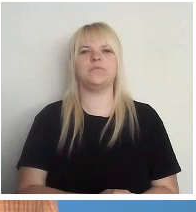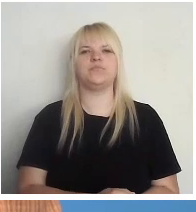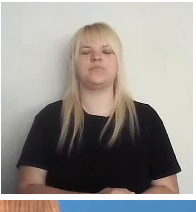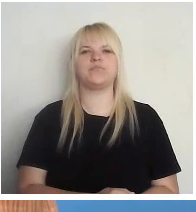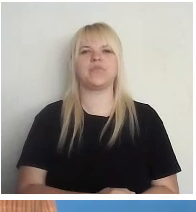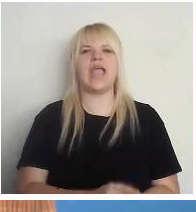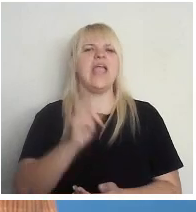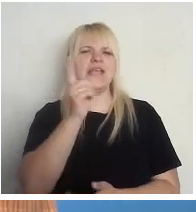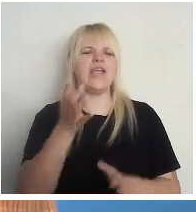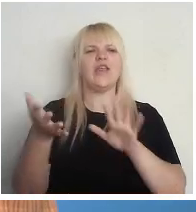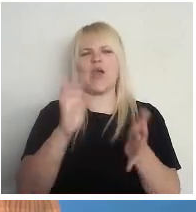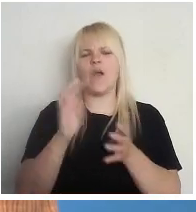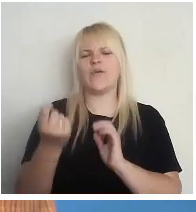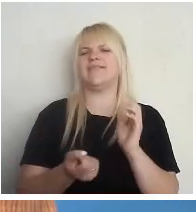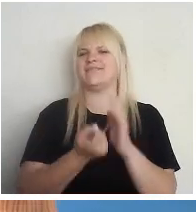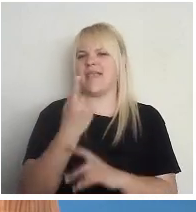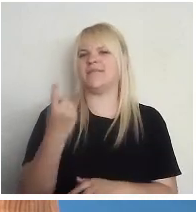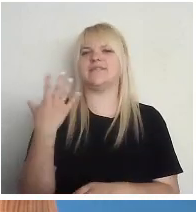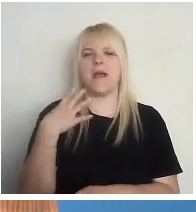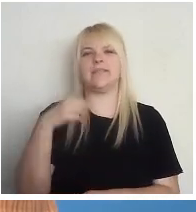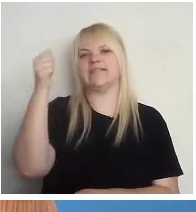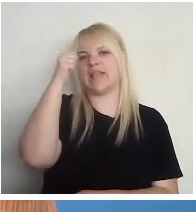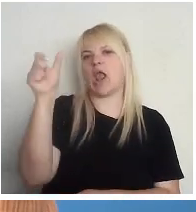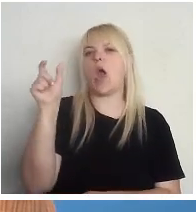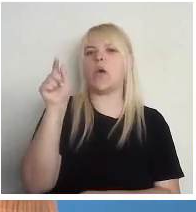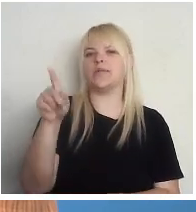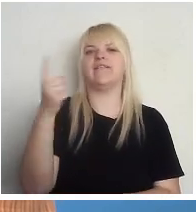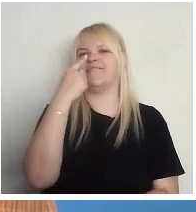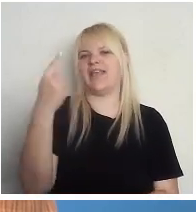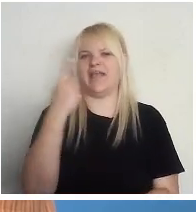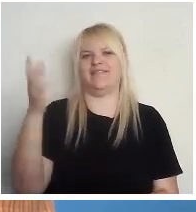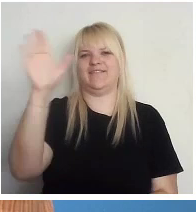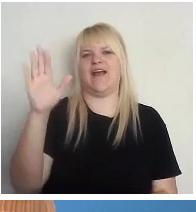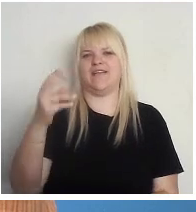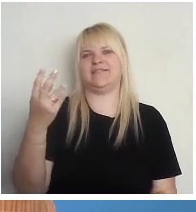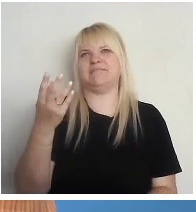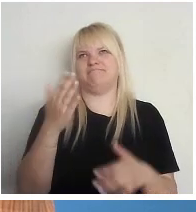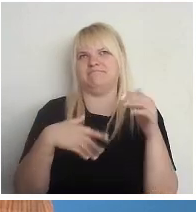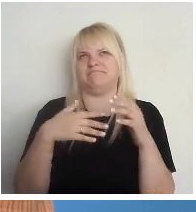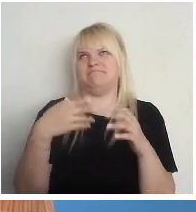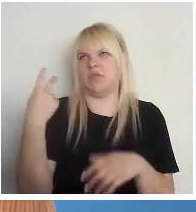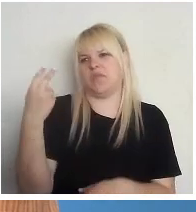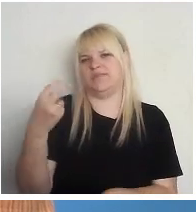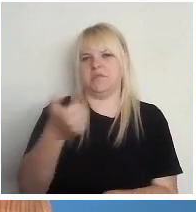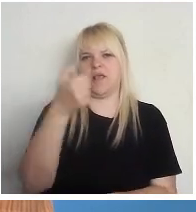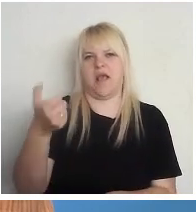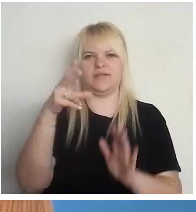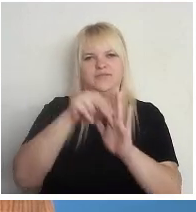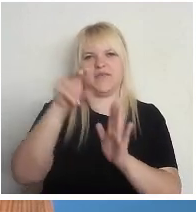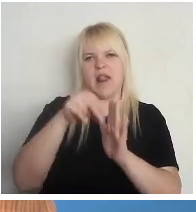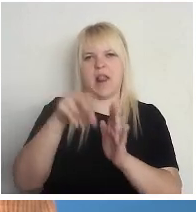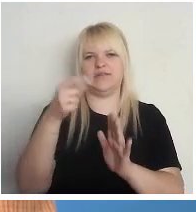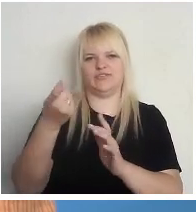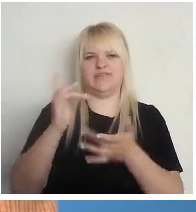ir kaut kāds iemesls, kāpēc Igaunija ir praktiski vienīgā valsts, 20 gadus to stāsts vēlēšanas arī ko